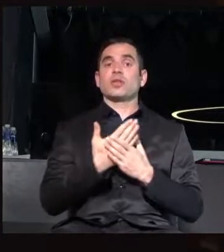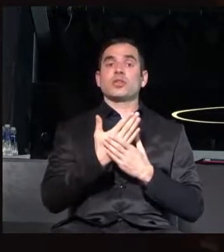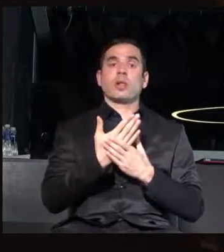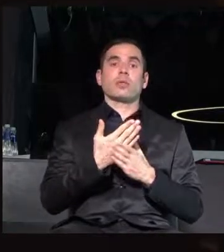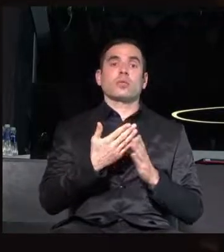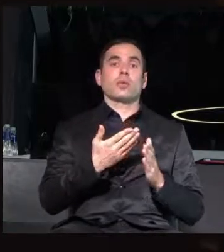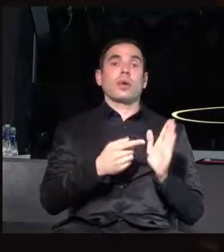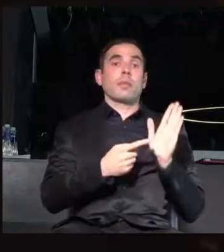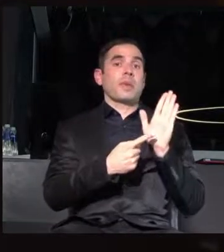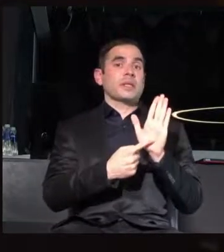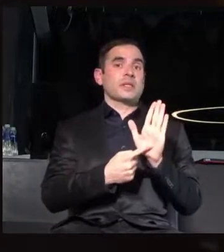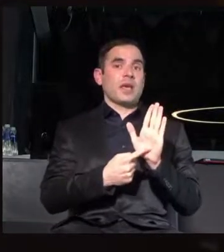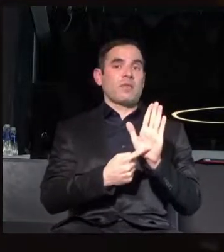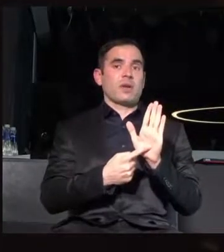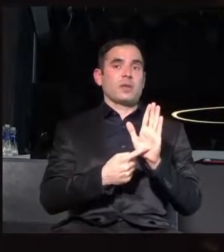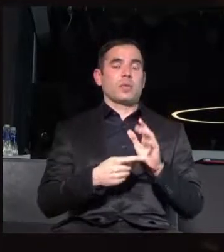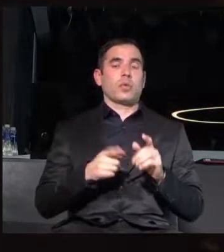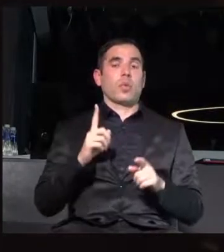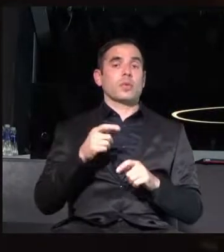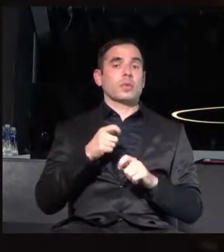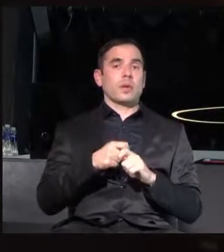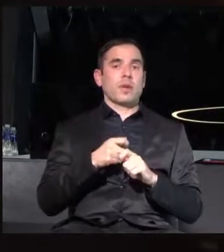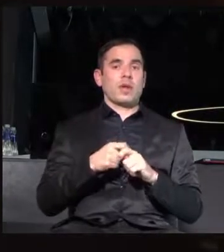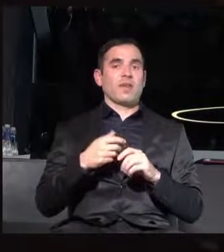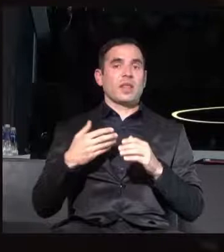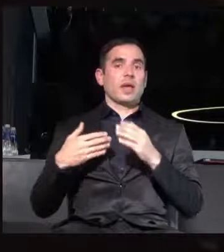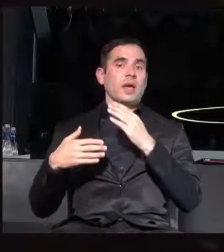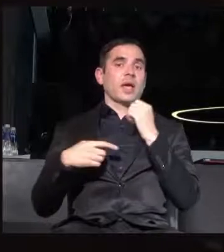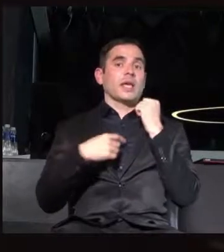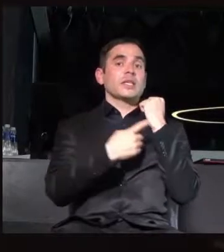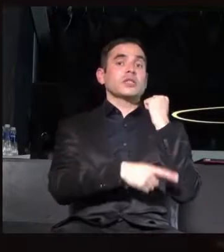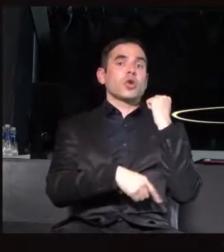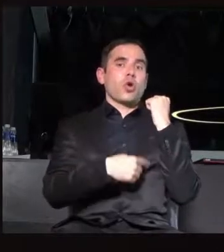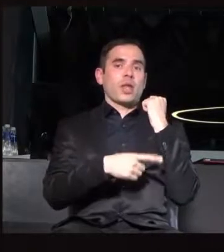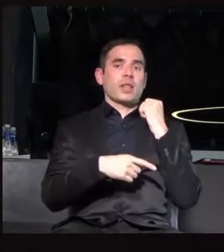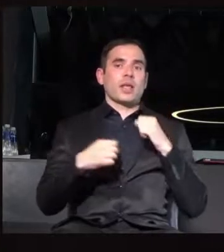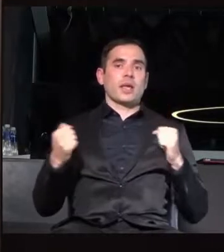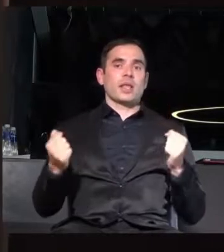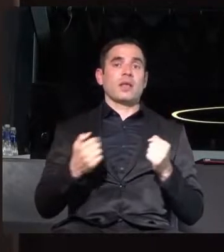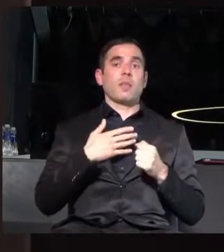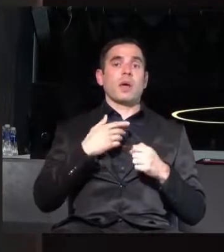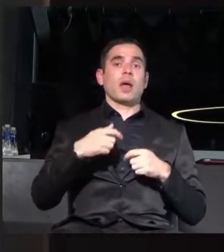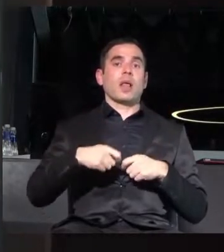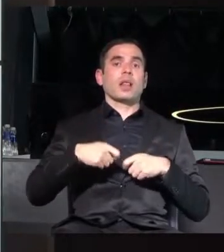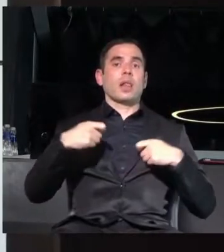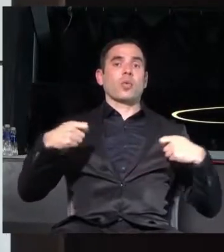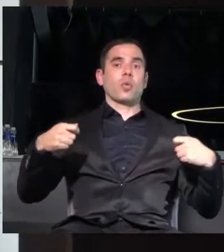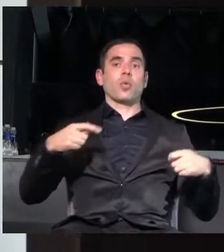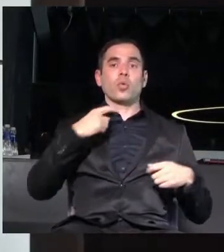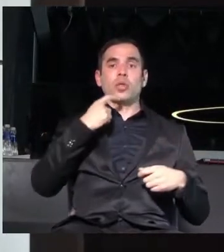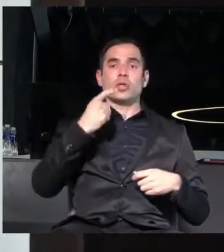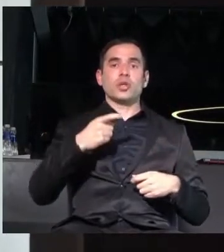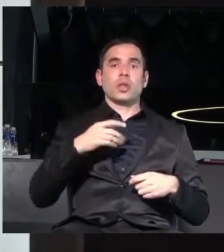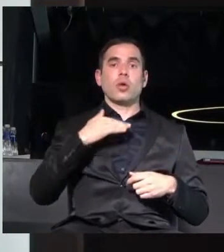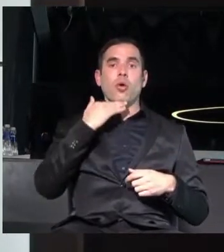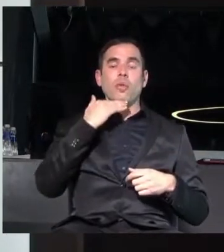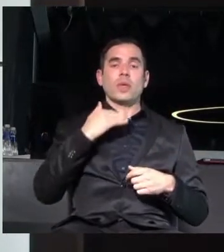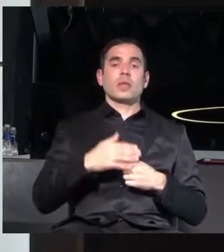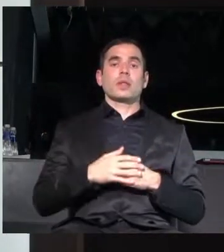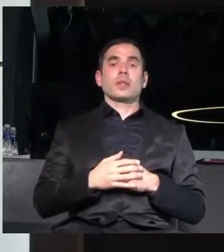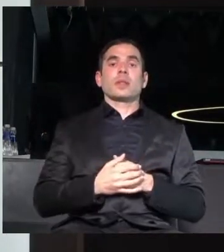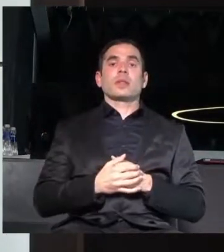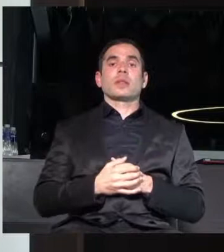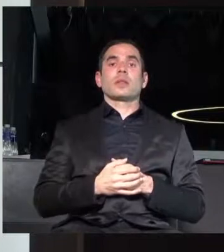представянето, което Венета Лимберова направи на историята на действие. Има дългогодишен опит по дела на лъгбътта и хора за